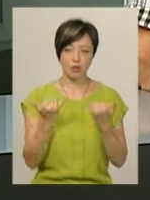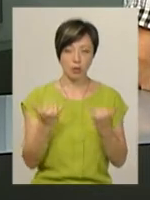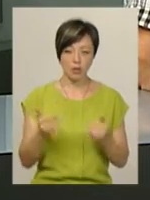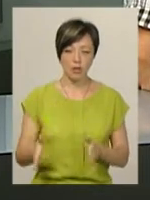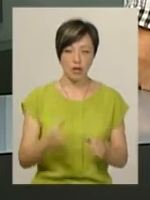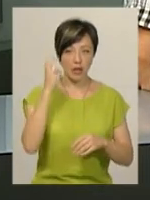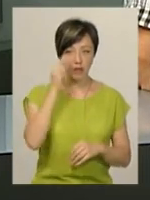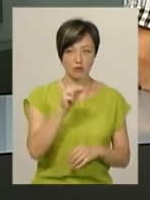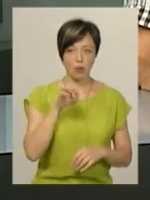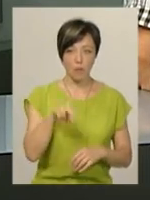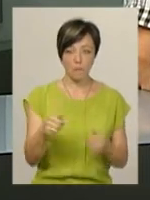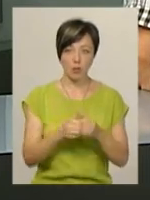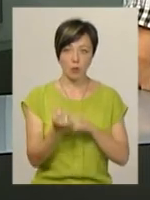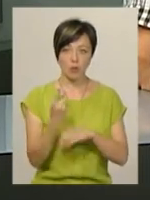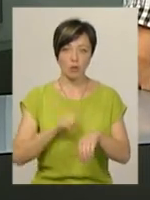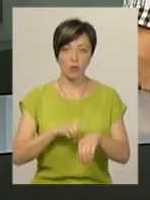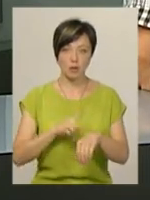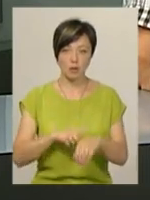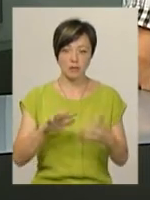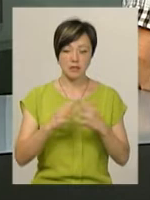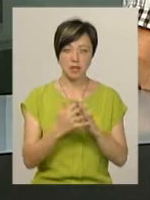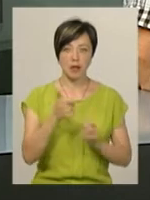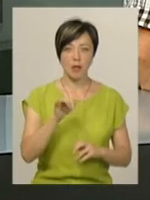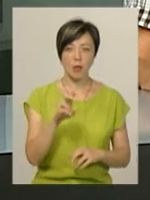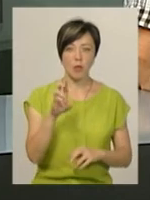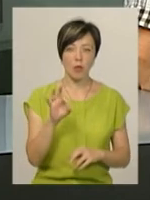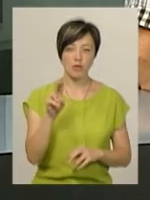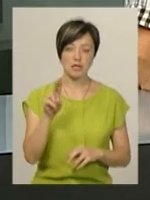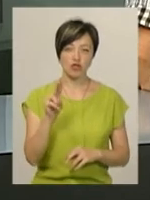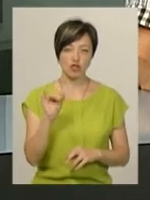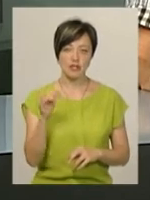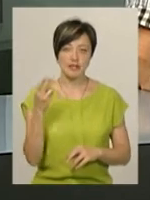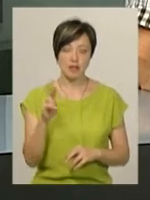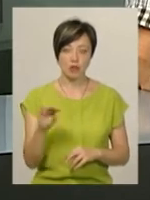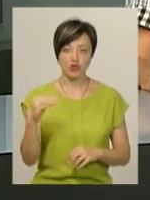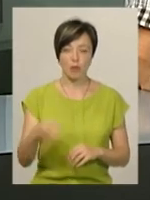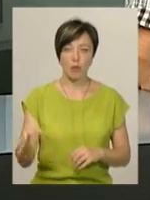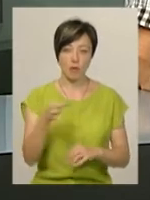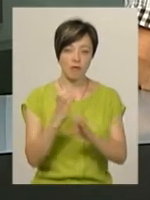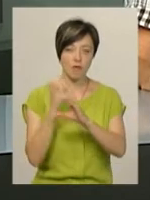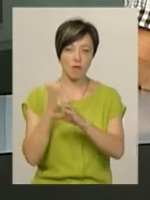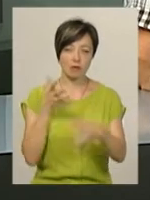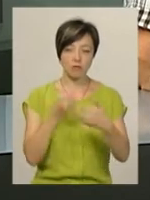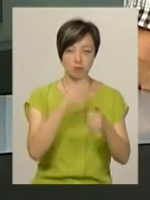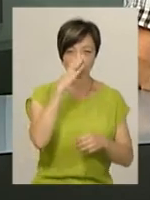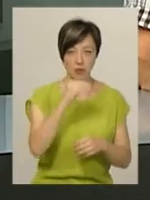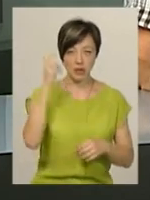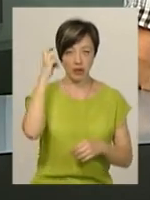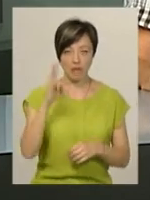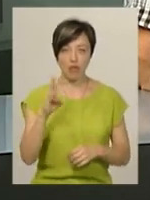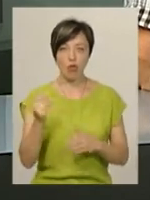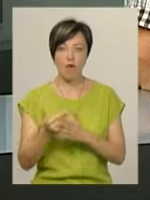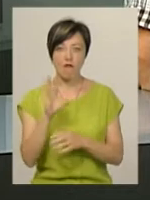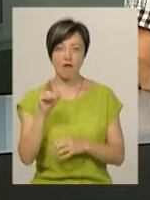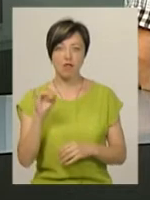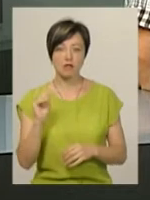на трасі Київ-Чоп близько 11-ї години в селі Глибочиця на Житомирщині. Фура зіткнулася з маршруткою сполученням Київ-Нововолинськ.